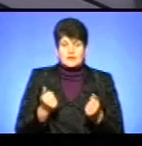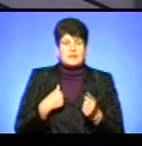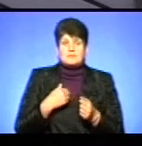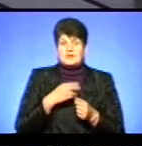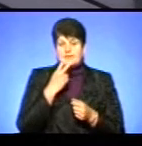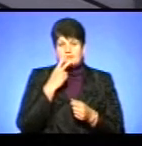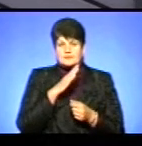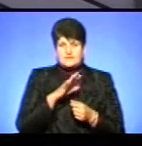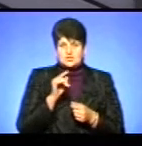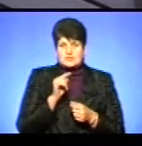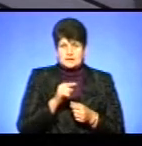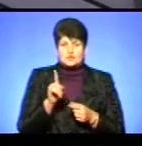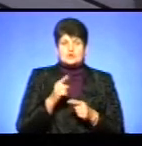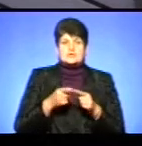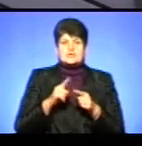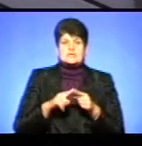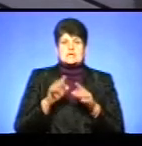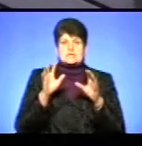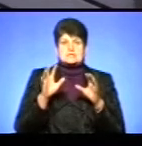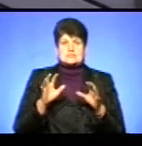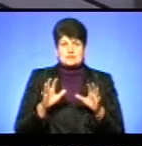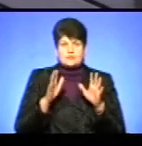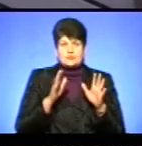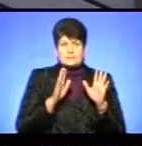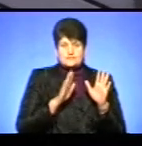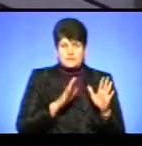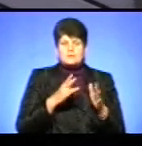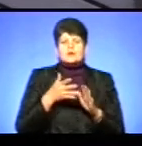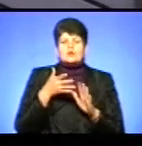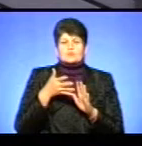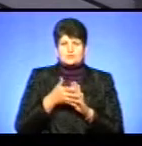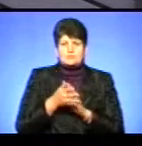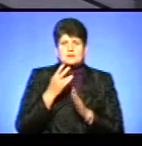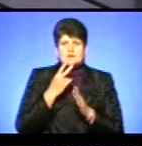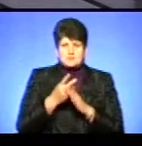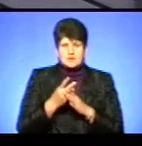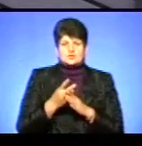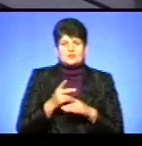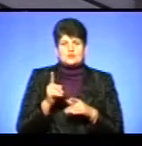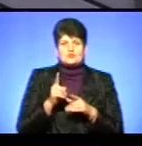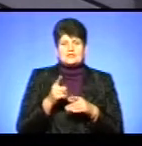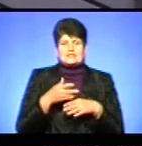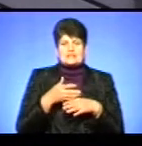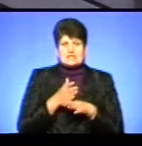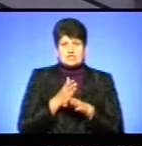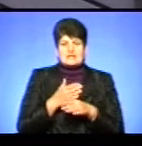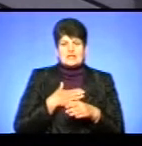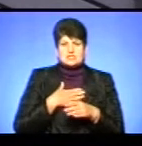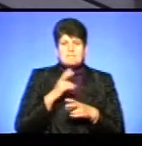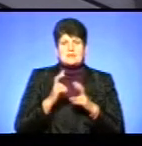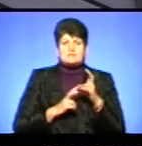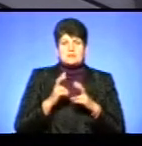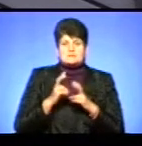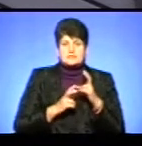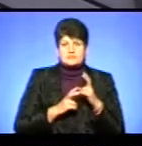дивлячись на те, що цей закон в силі, ми зрозуміло бачили, що тріщить по всіх швах наше комунальне підприємство. Що означає